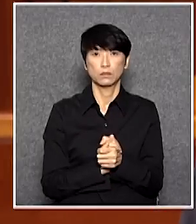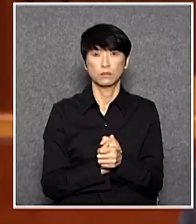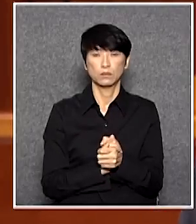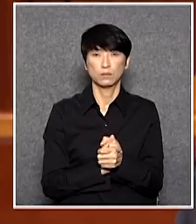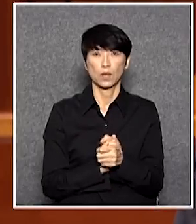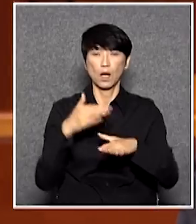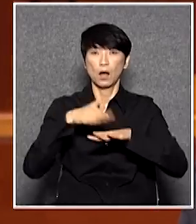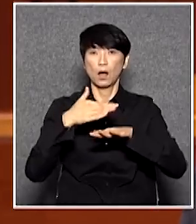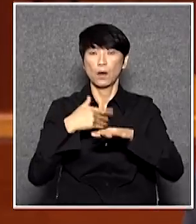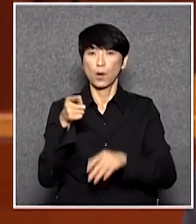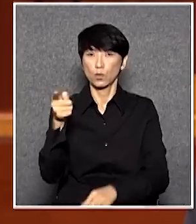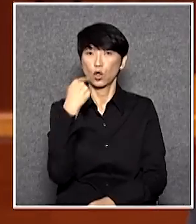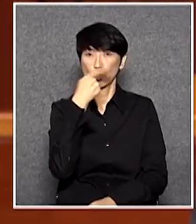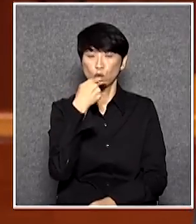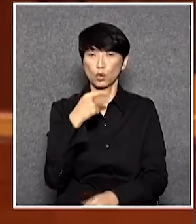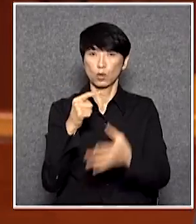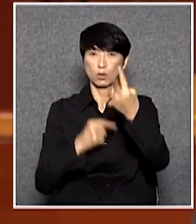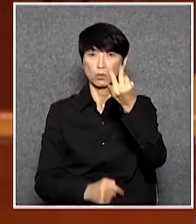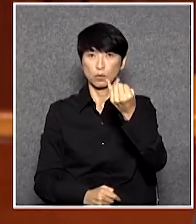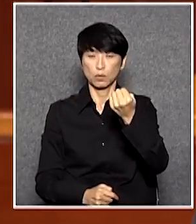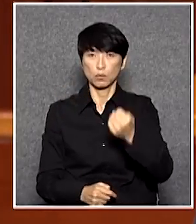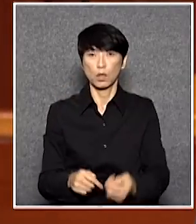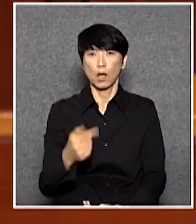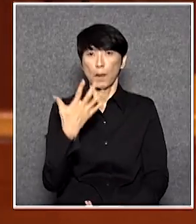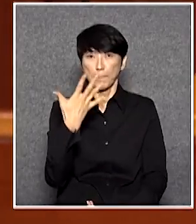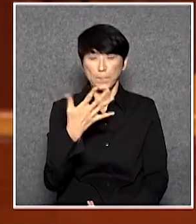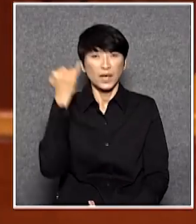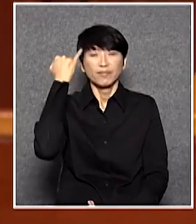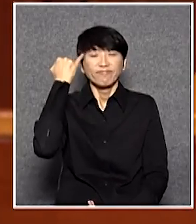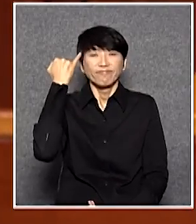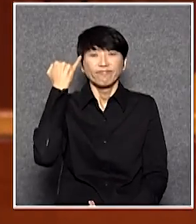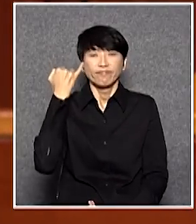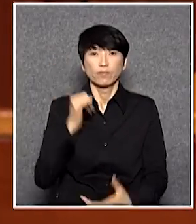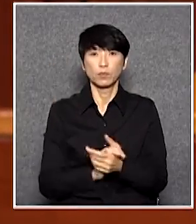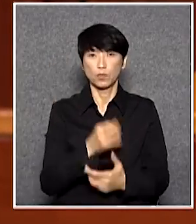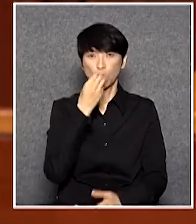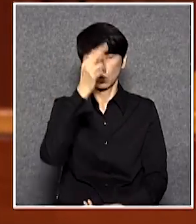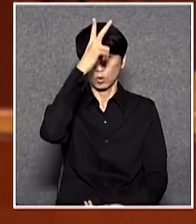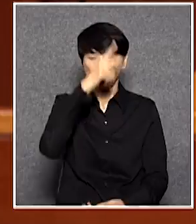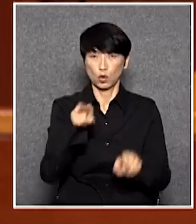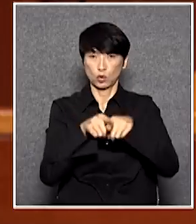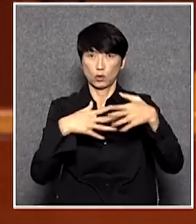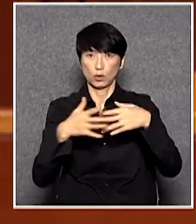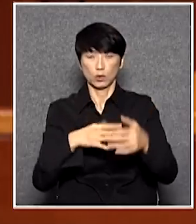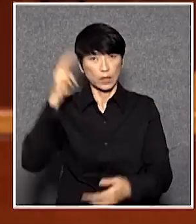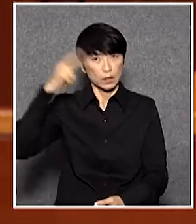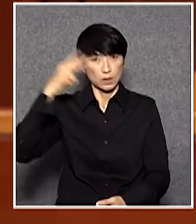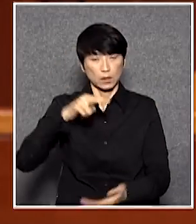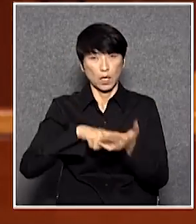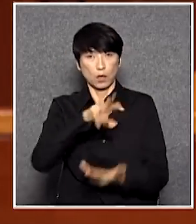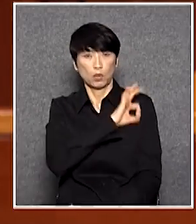業議員陳偉業議員偉業員陳